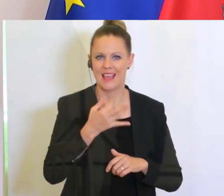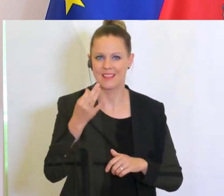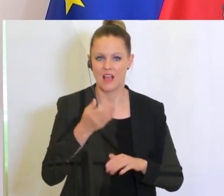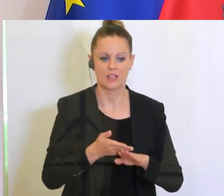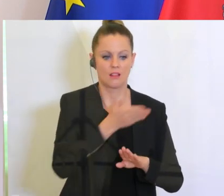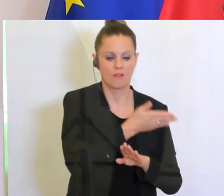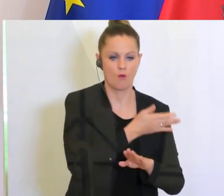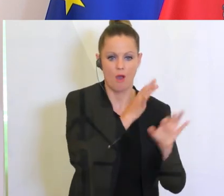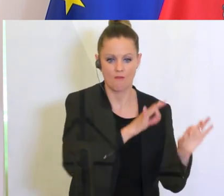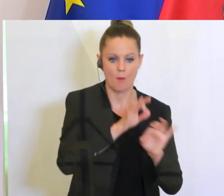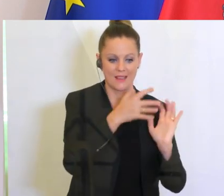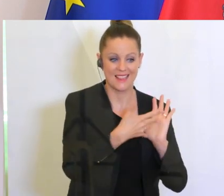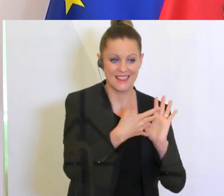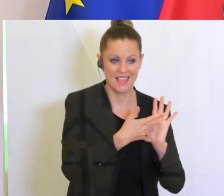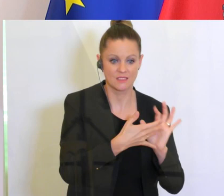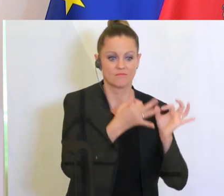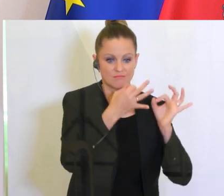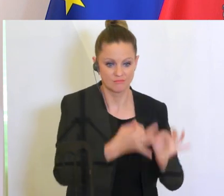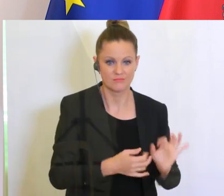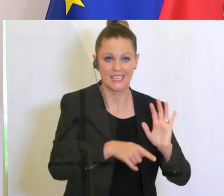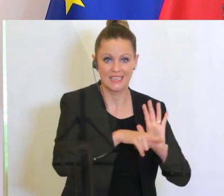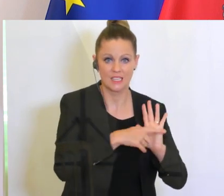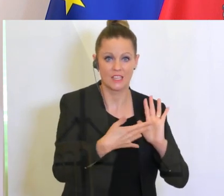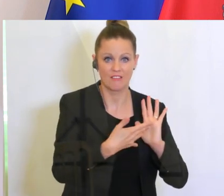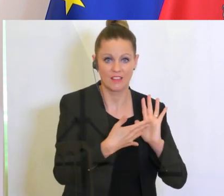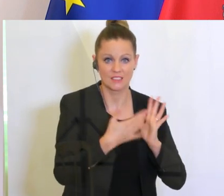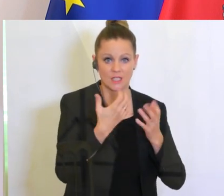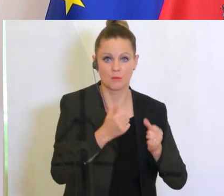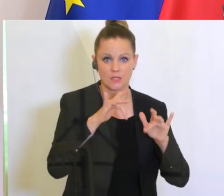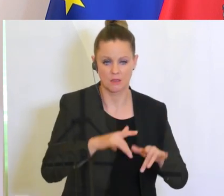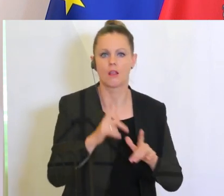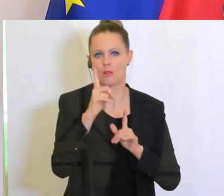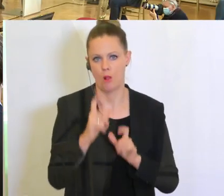müssen, damit wir auf jeden Fall ein verlässlich negatives Ergebnis haben.